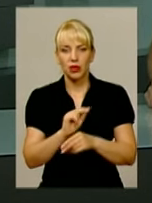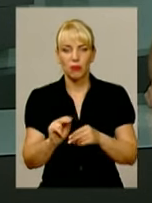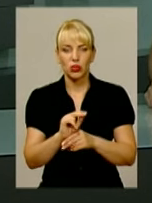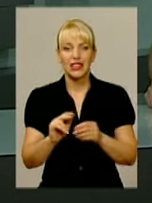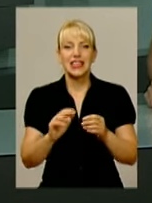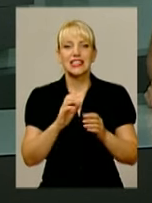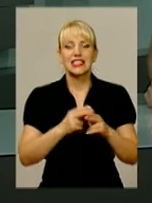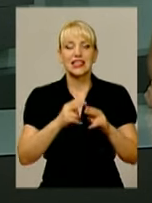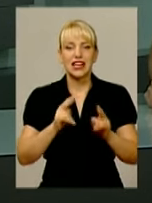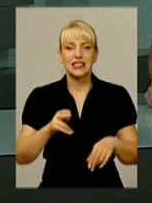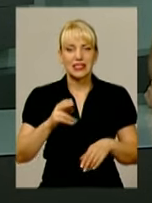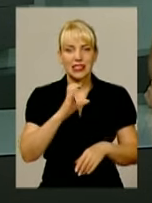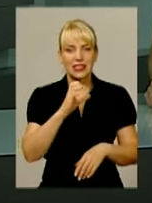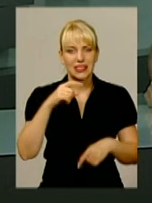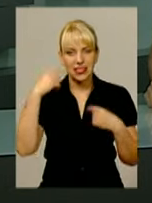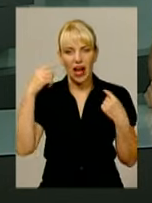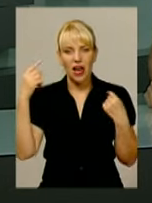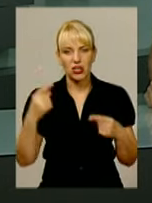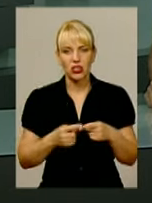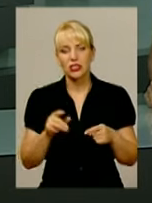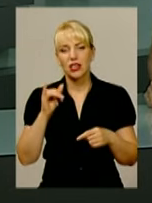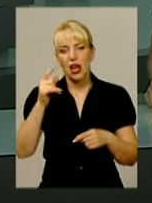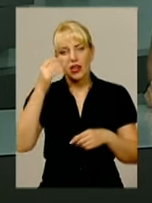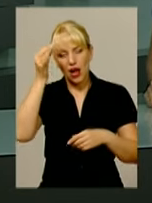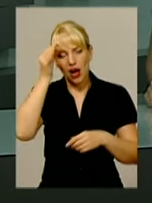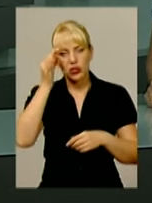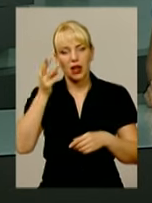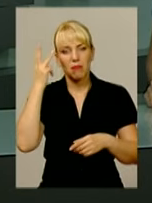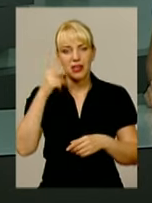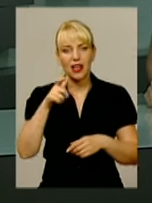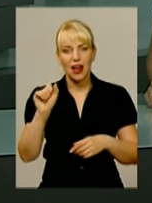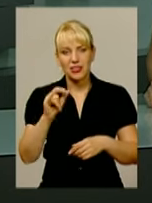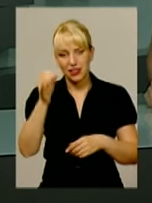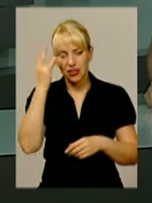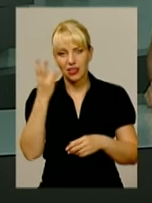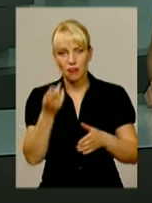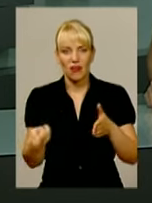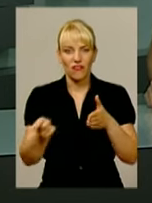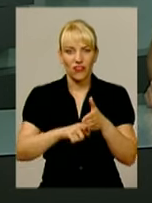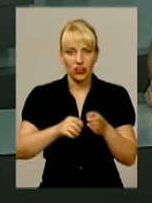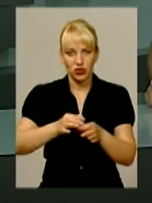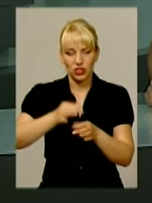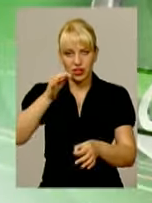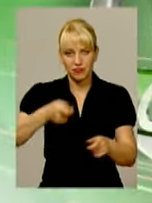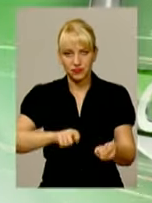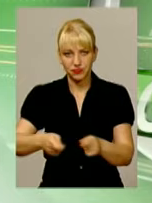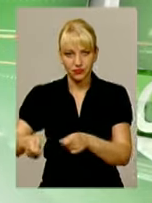Скарженці. Хмельницькгаз нагадує всім абонентам необхідно перекрити крани до газових приладів.